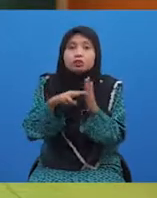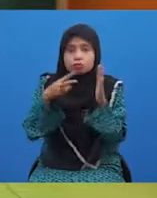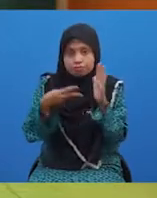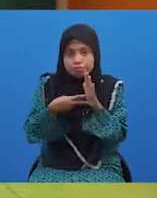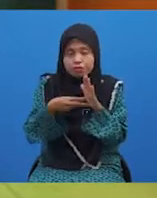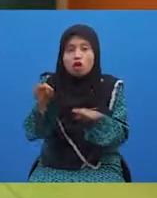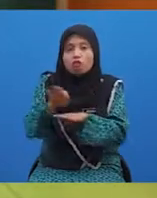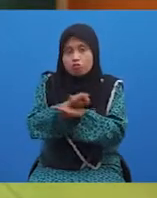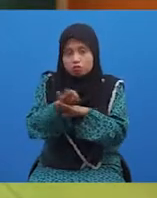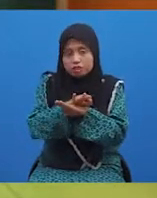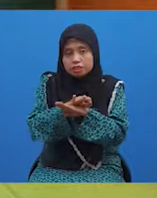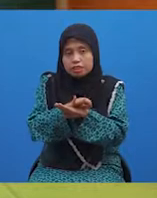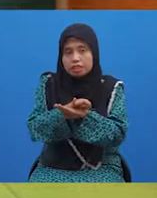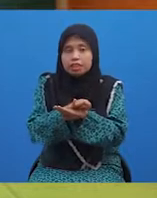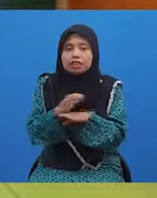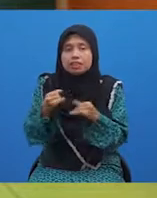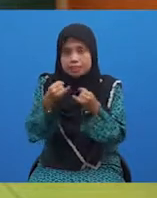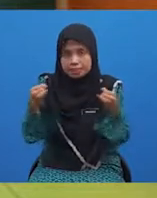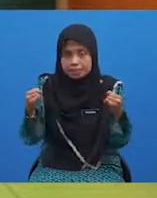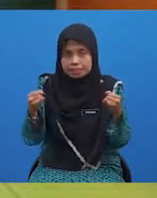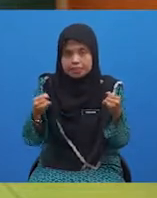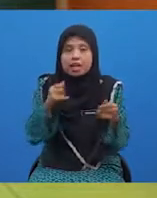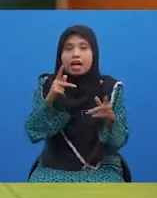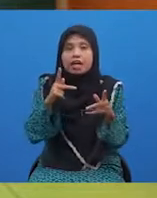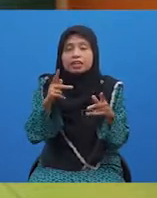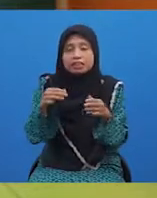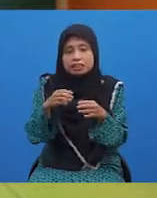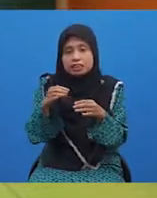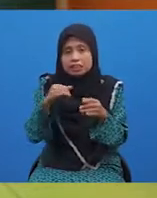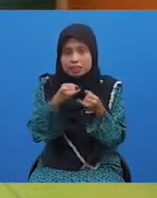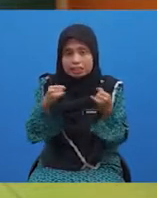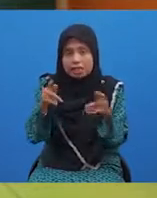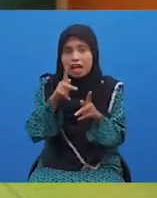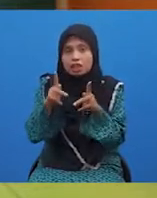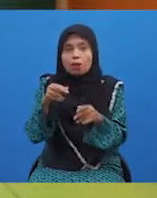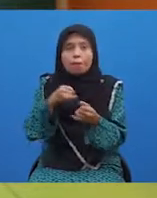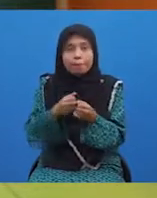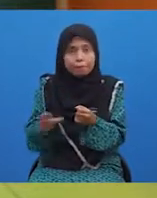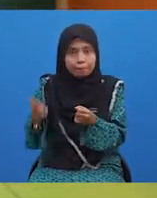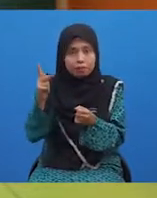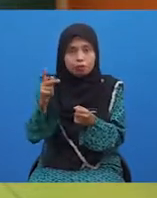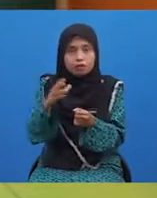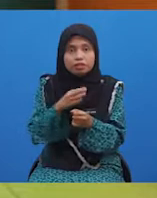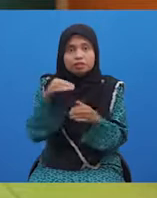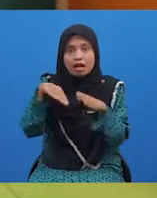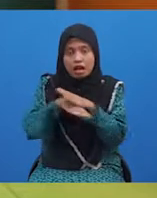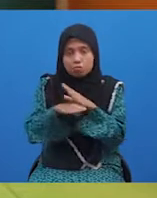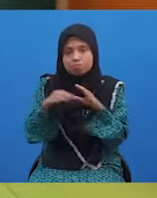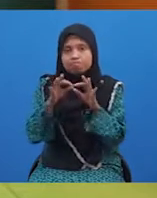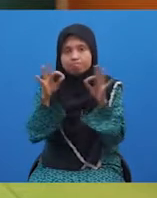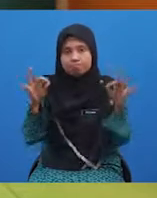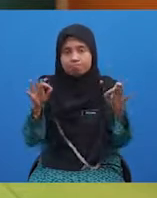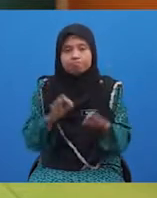fungsi kata penguat, jenis kata penguat, ciri dan cara penggunaan kata penguat dalam ayat.